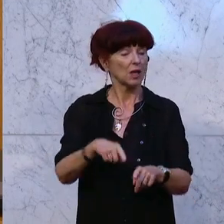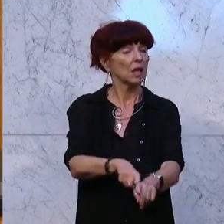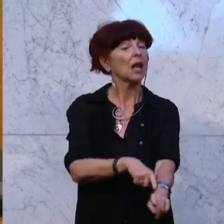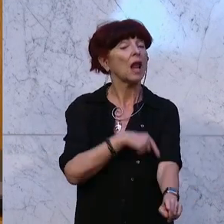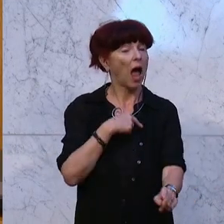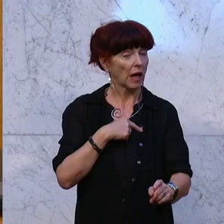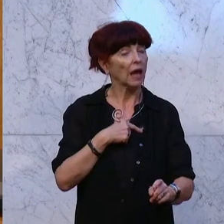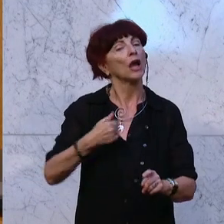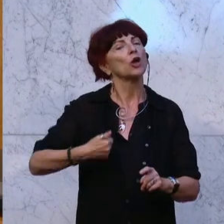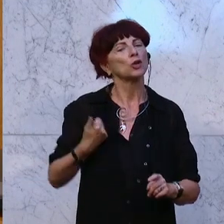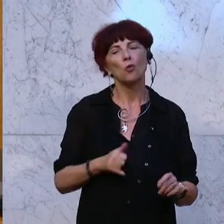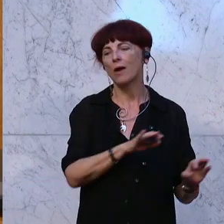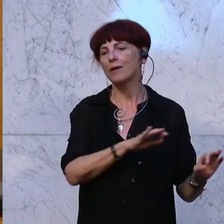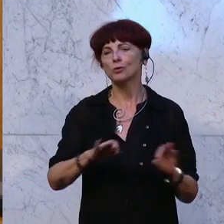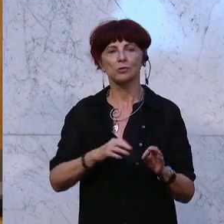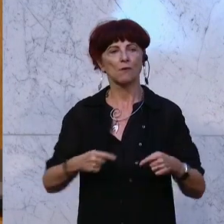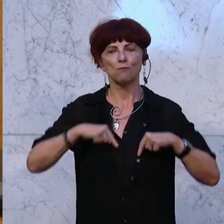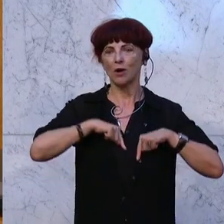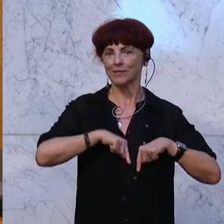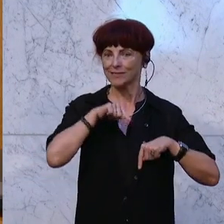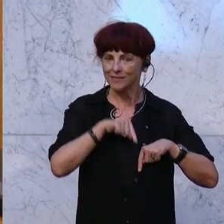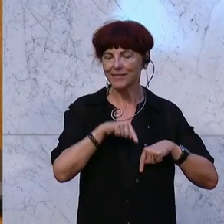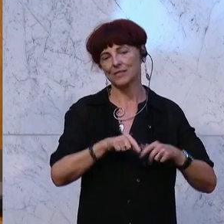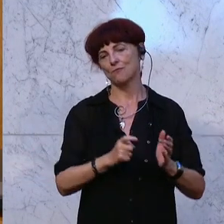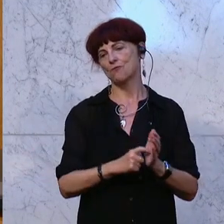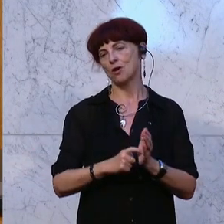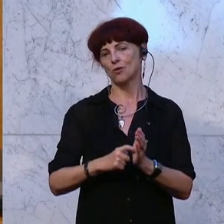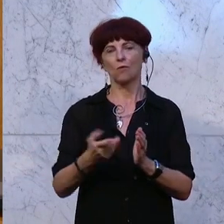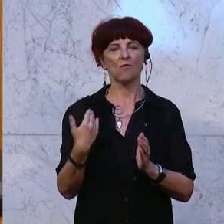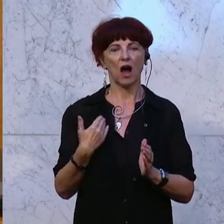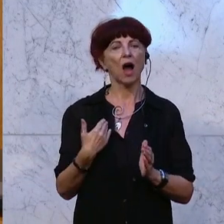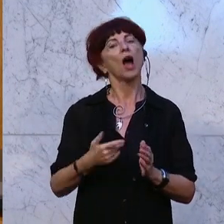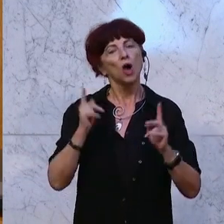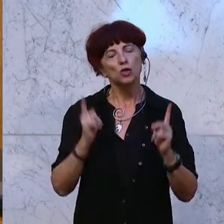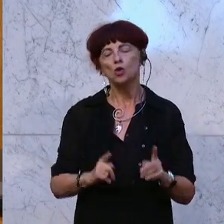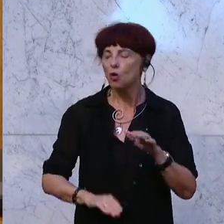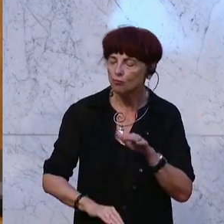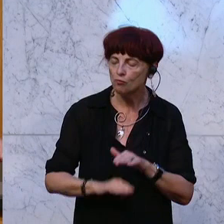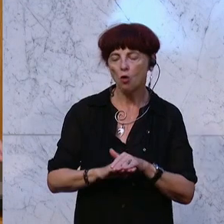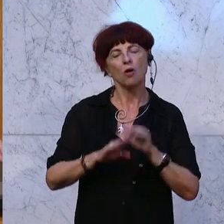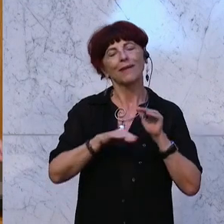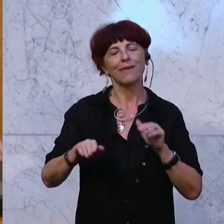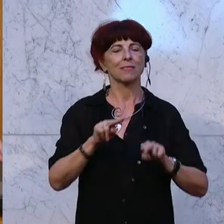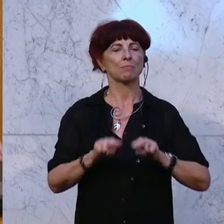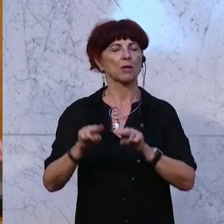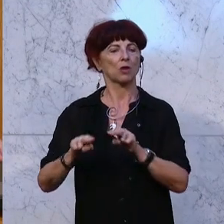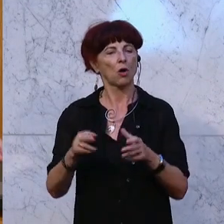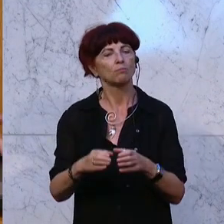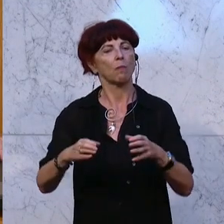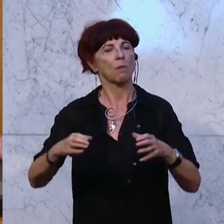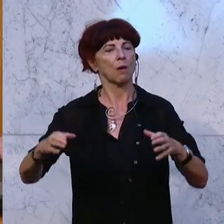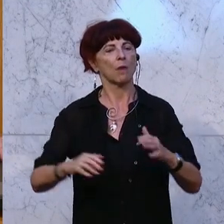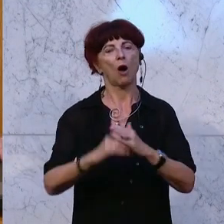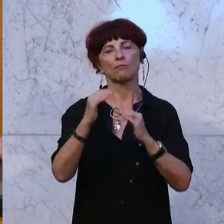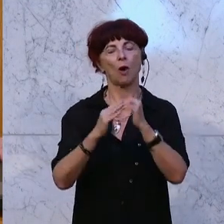jungen Industrie begleitet hat, umgesetzt wird, nämlich wirklich mit voller Kraft in die Kinderbetreuung zu investieren, um den Kindern ab dem ersten